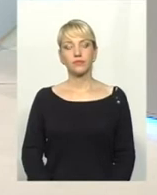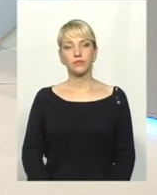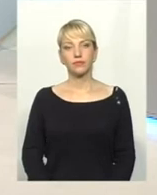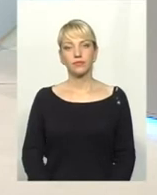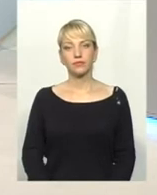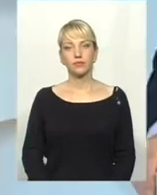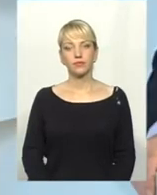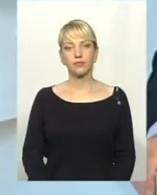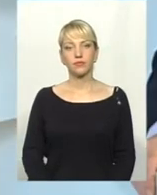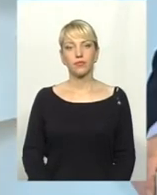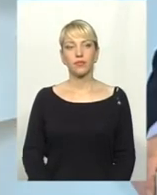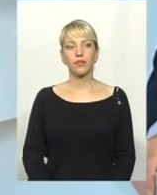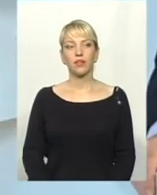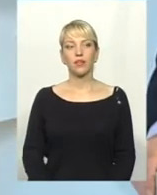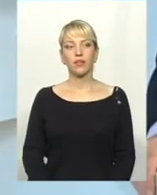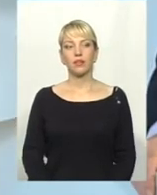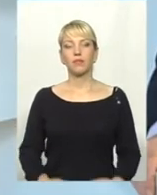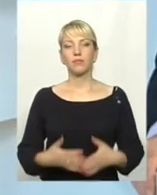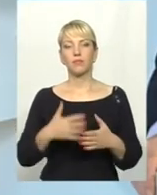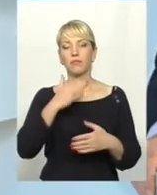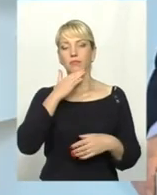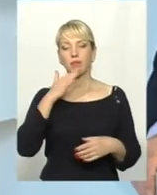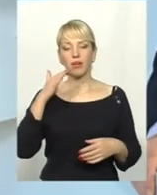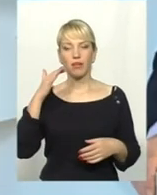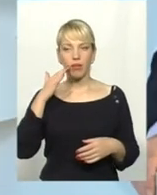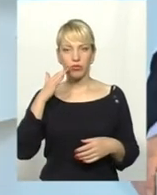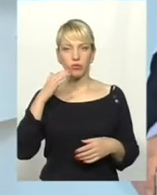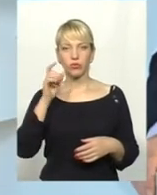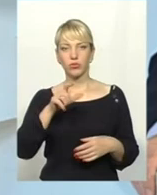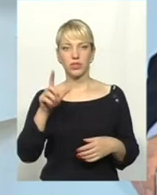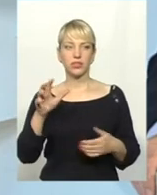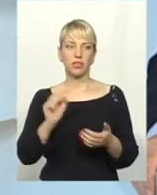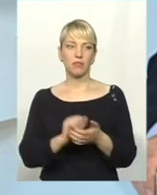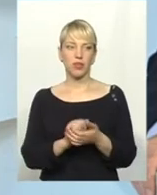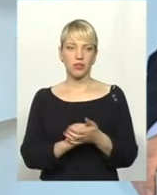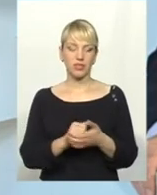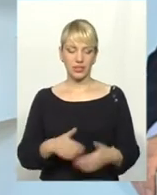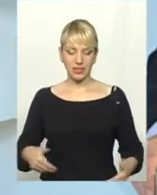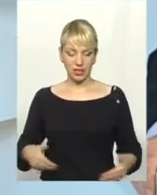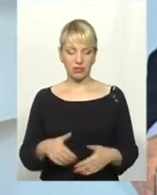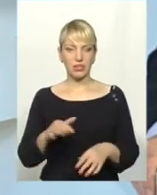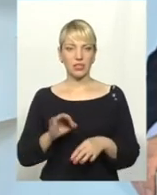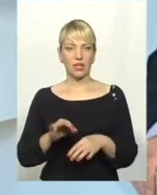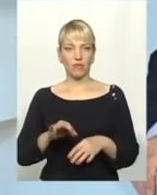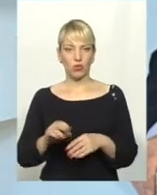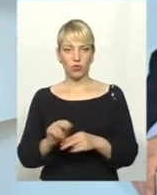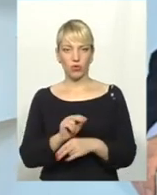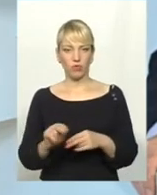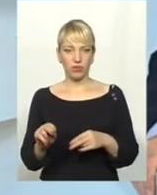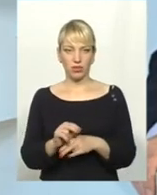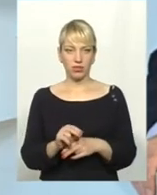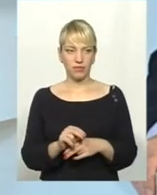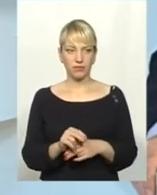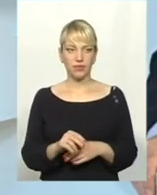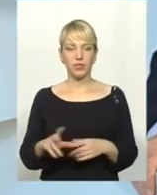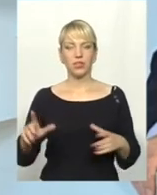фахівців і нефахівців займаються лікуванням сетевих захворень. Так було завжди, до речі, що і